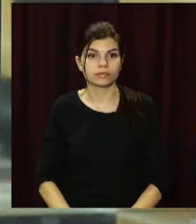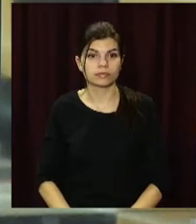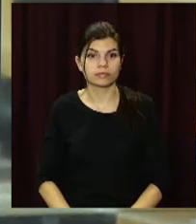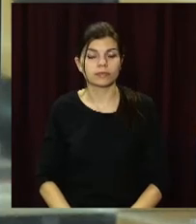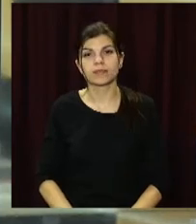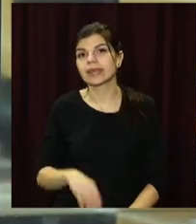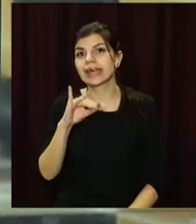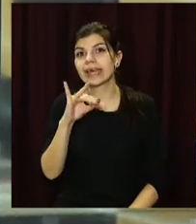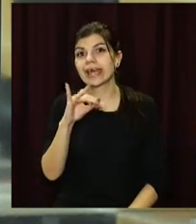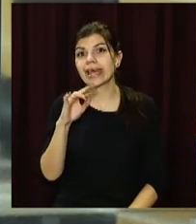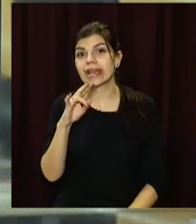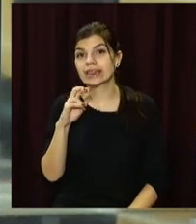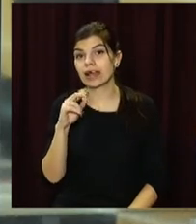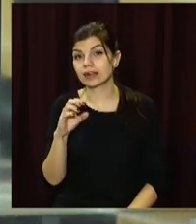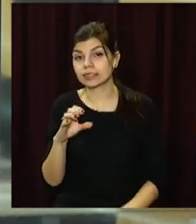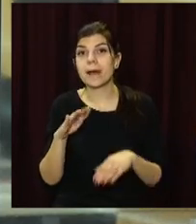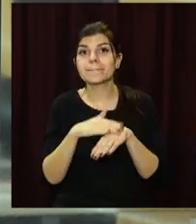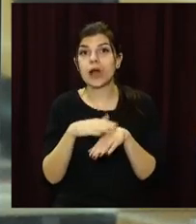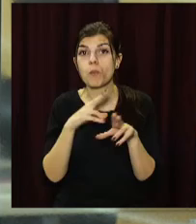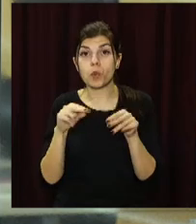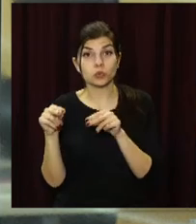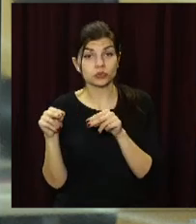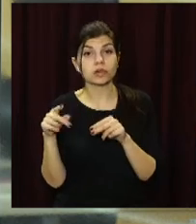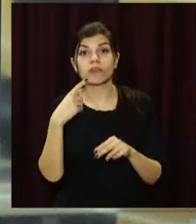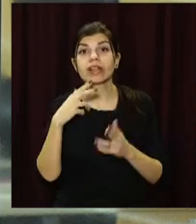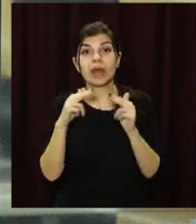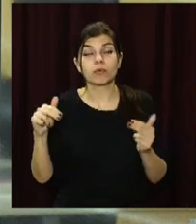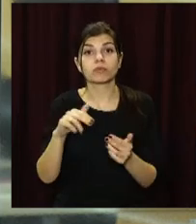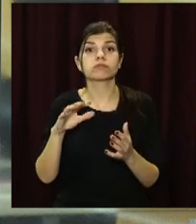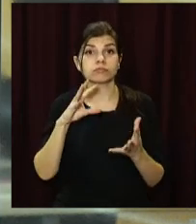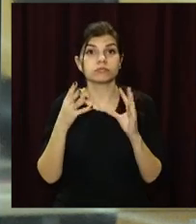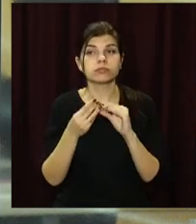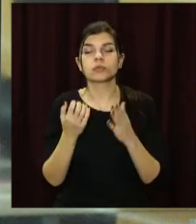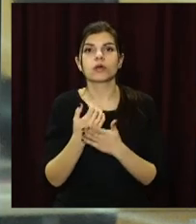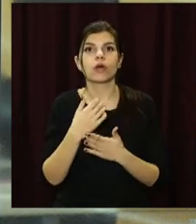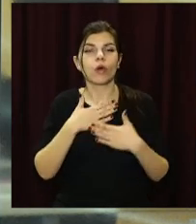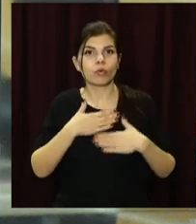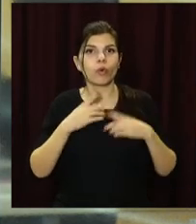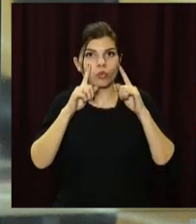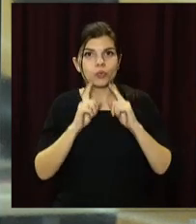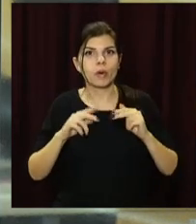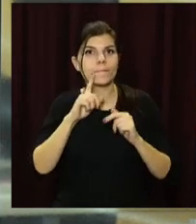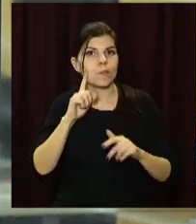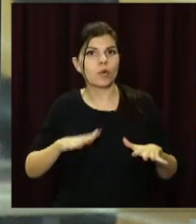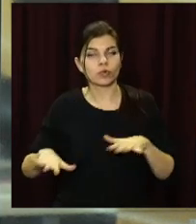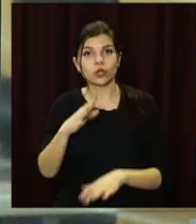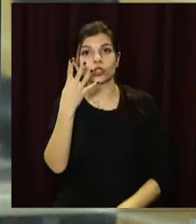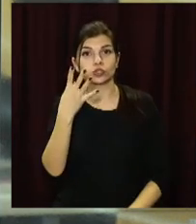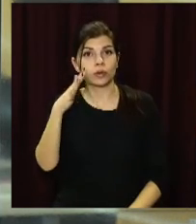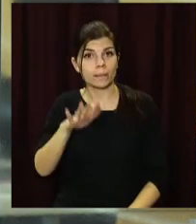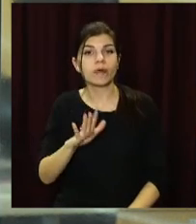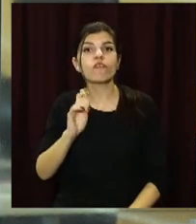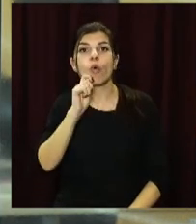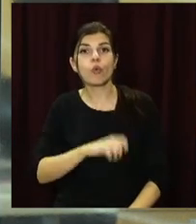Індекс благополуччя. Дніпро увійшов до п'ятірки міст з найкращими результатами індексу благополуччя молоді. Посів четверте місце в